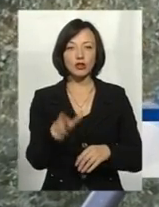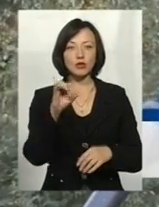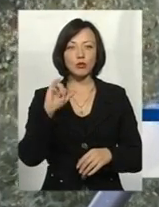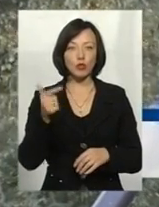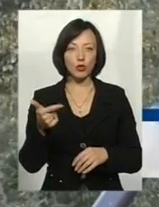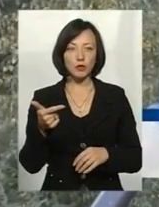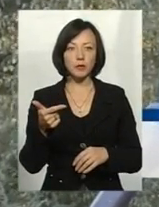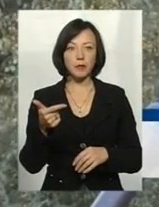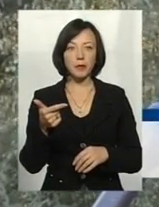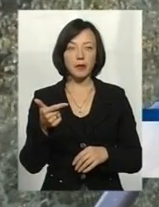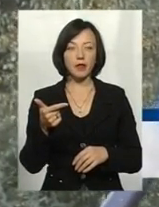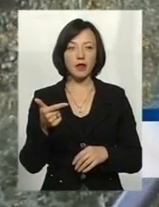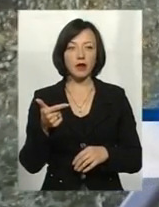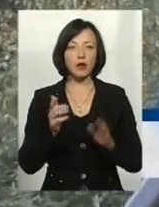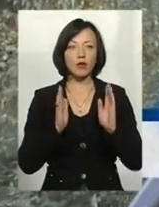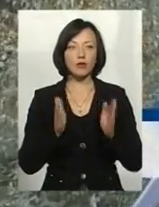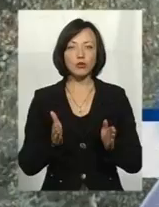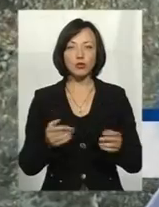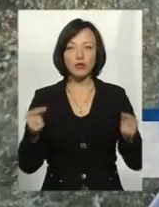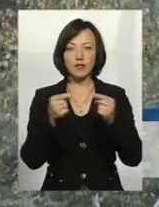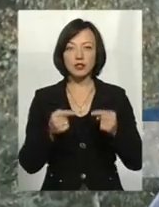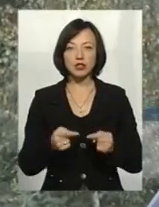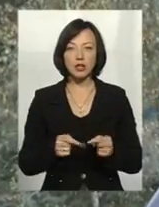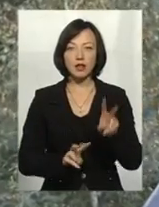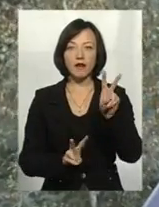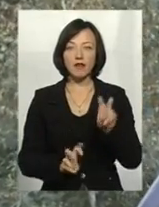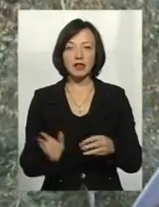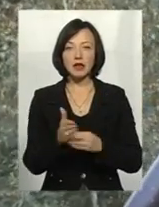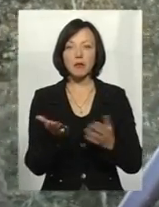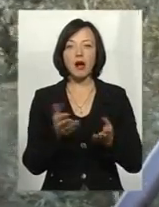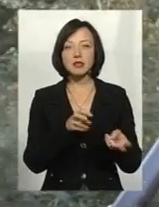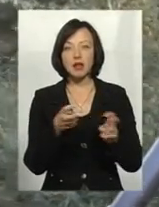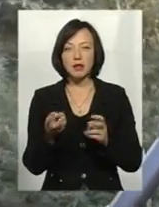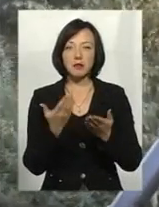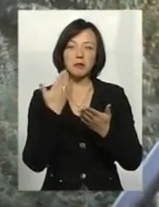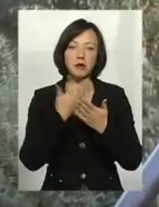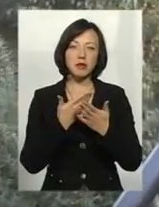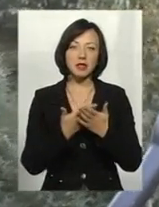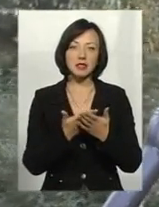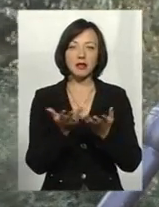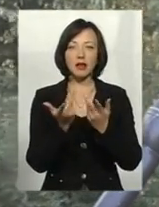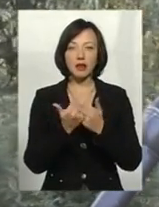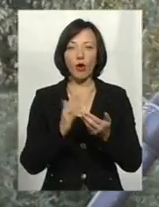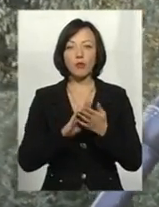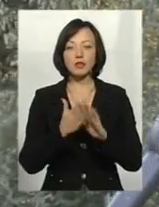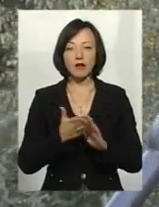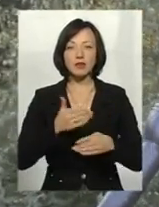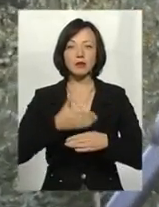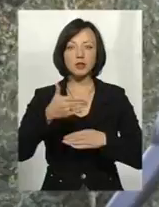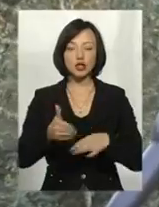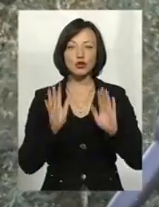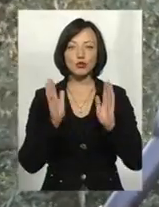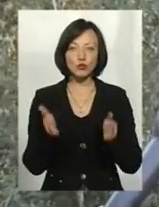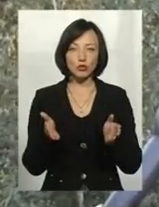Буг, будуть визначатися види риби, яка загибла приблизна кількість, а обставини вже потім будуть після